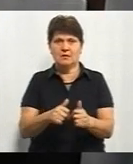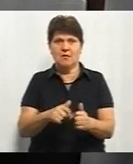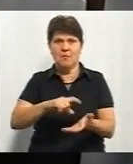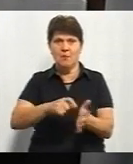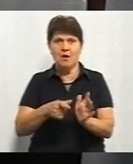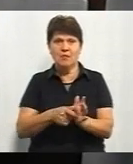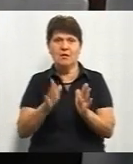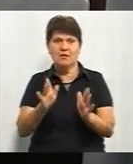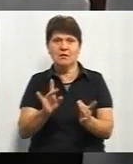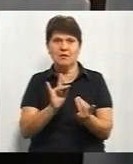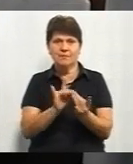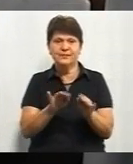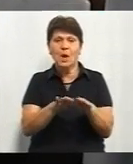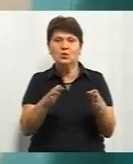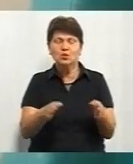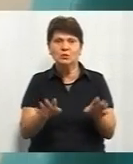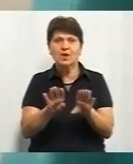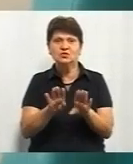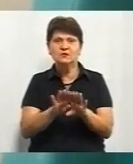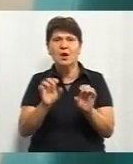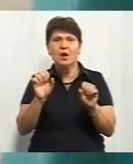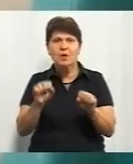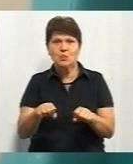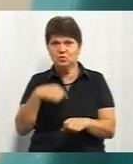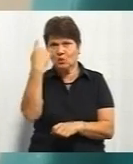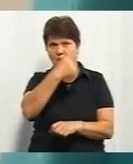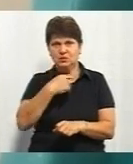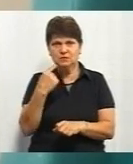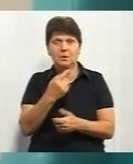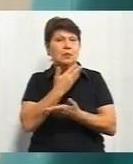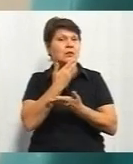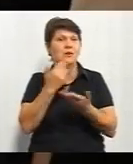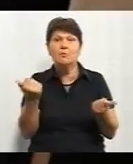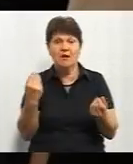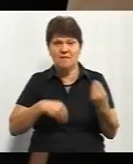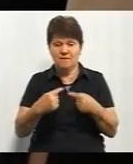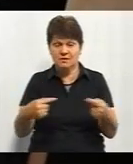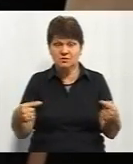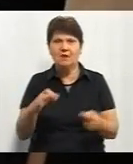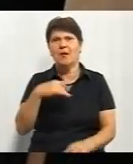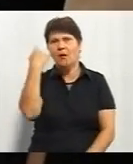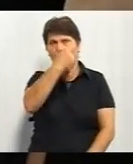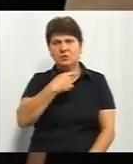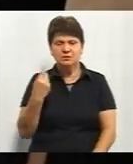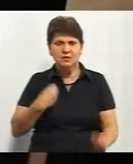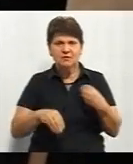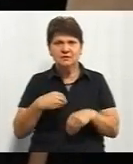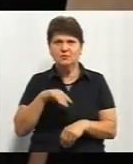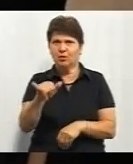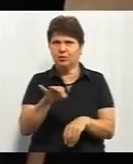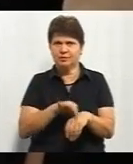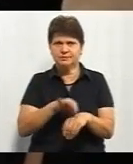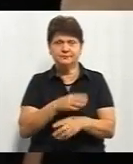палатах лише ліжка, тумбочок і шафок, де можна було б тримати особисті речі, немає. Та й особистих речей у більшості пацієнтів